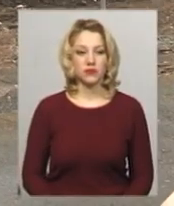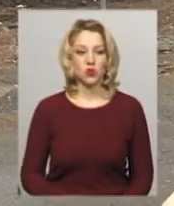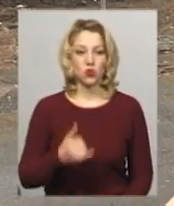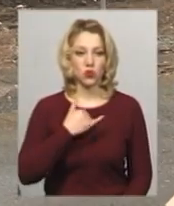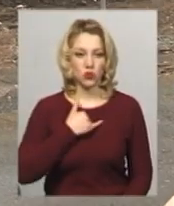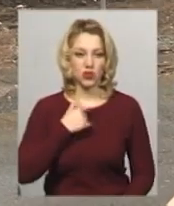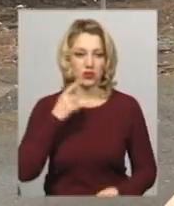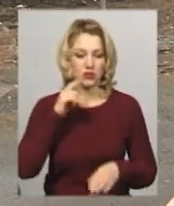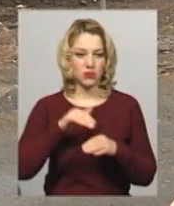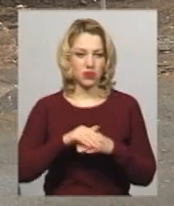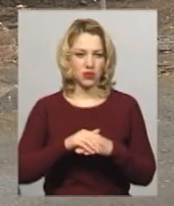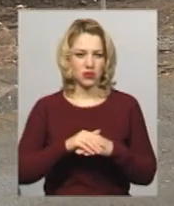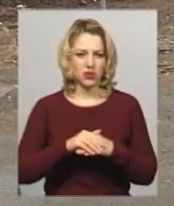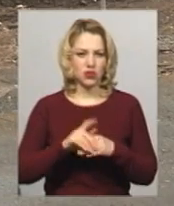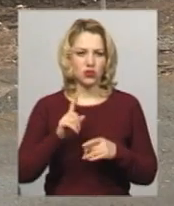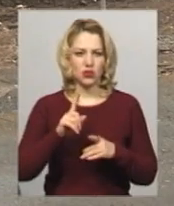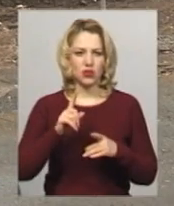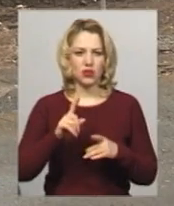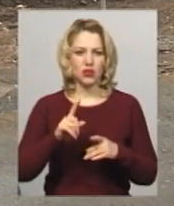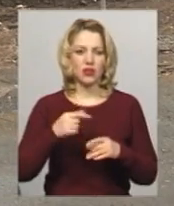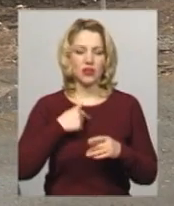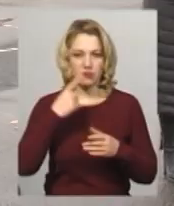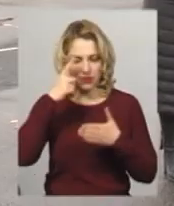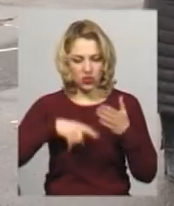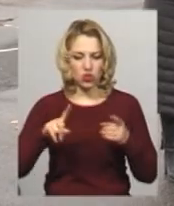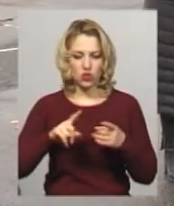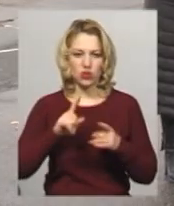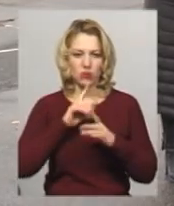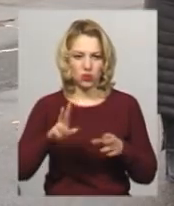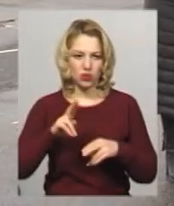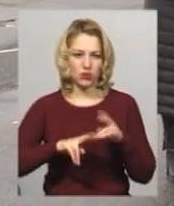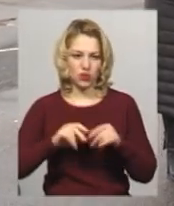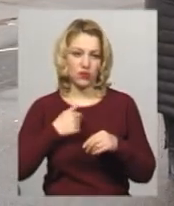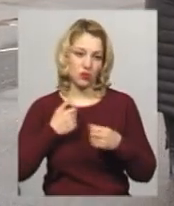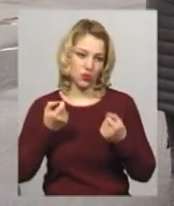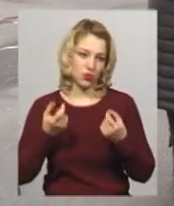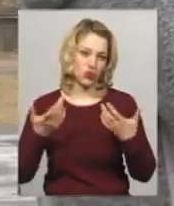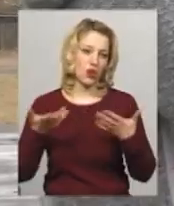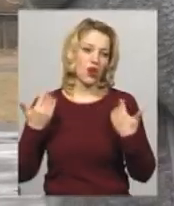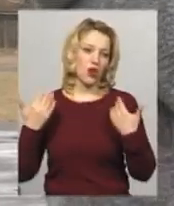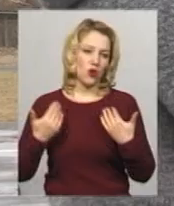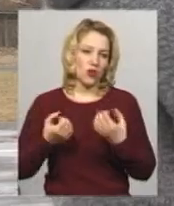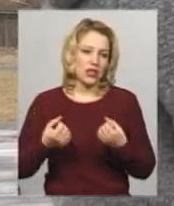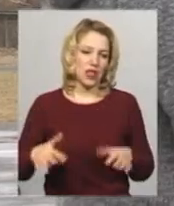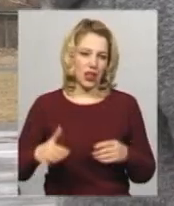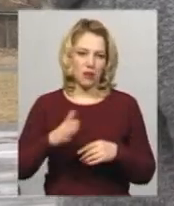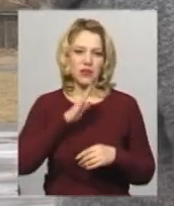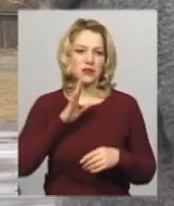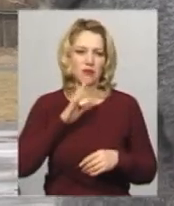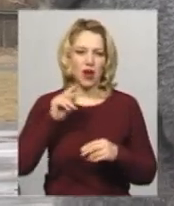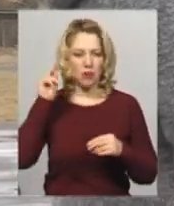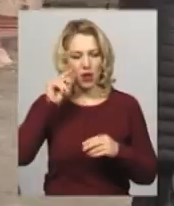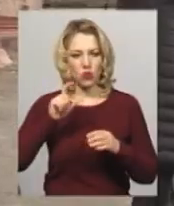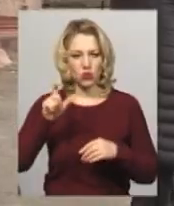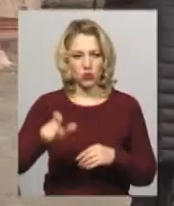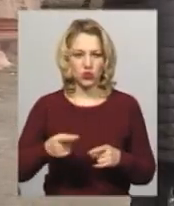Не запевнили, що будівництва не буде, і ми трішки розслабились. Мама учня Хмельницької гімназії номер один Єлена Садикова каже, встановлювати